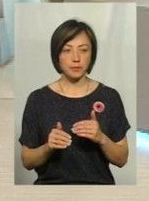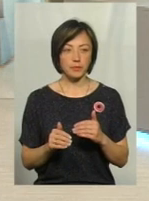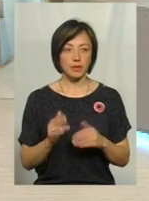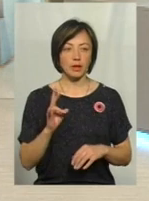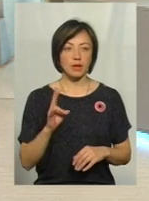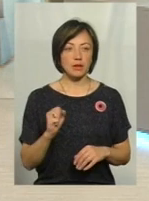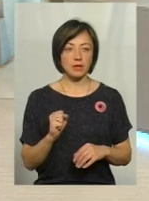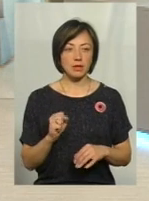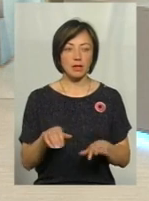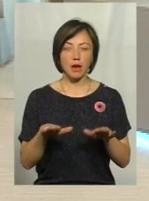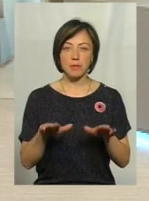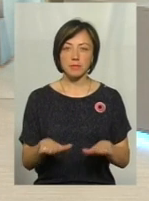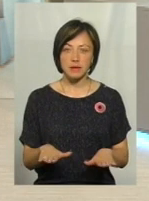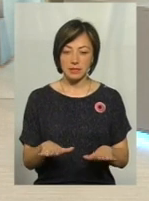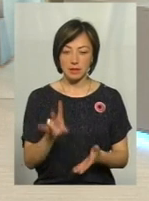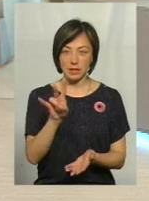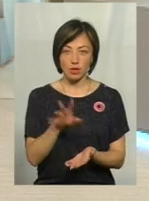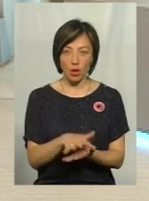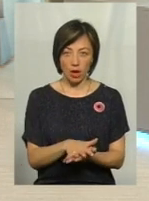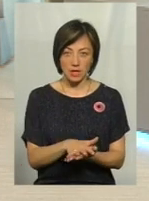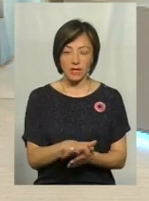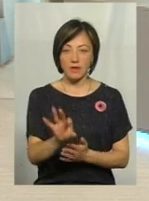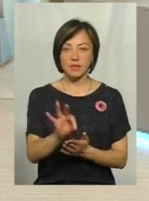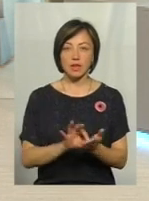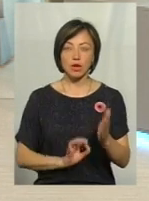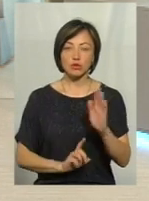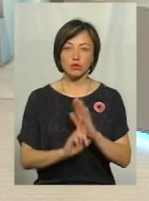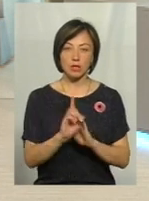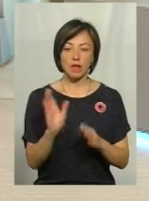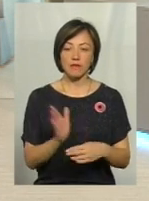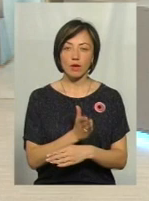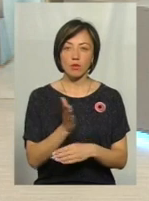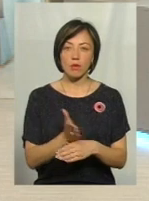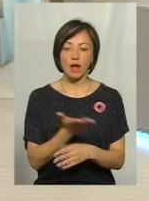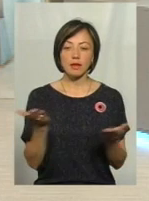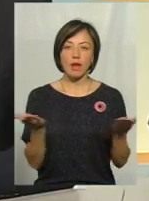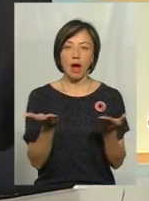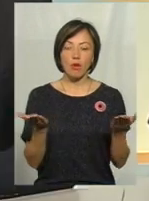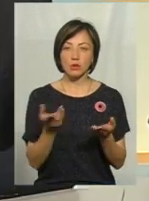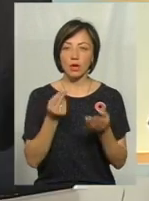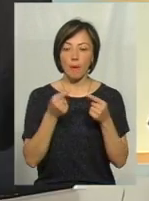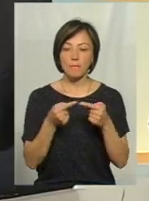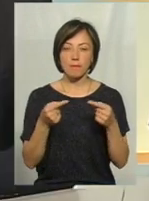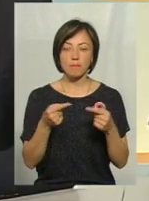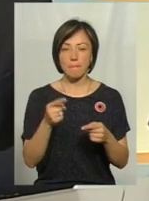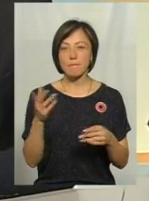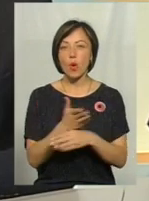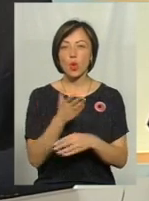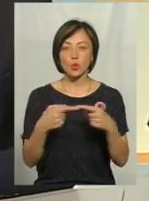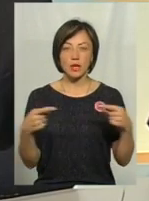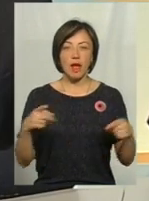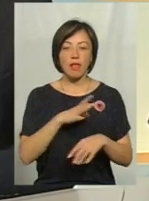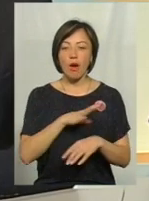місце дислокації, відразу починали виробляти якусь продукцію. Часто навіть не було стін.